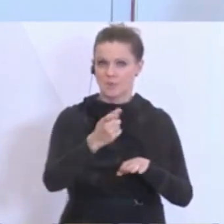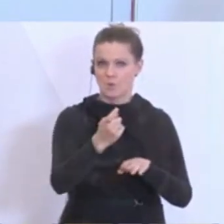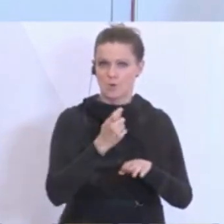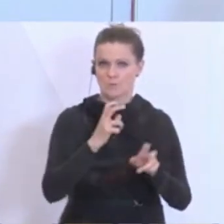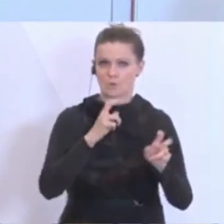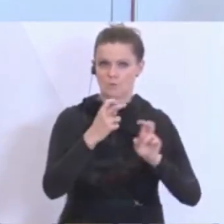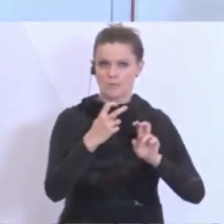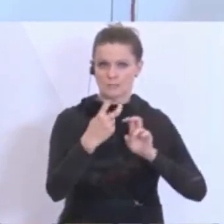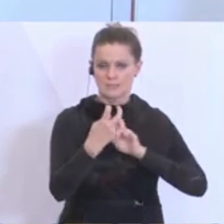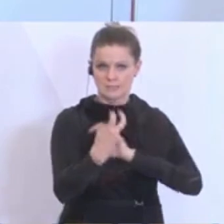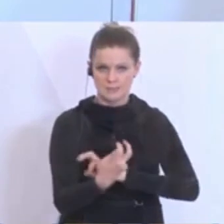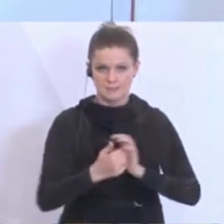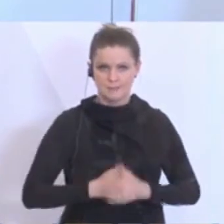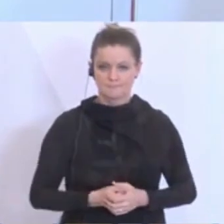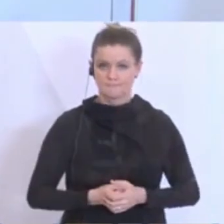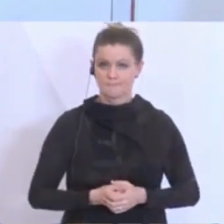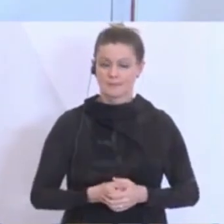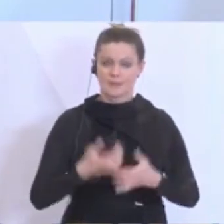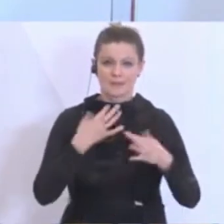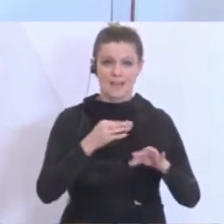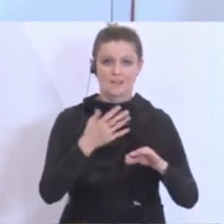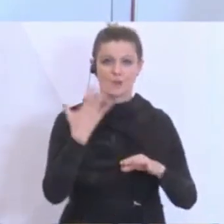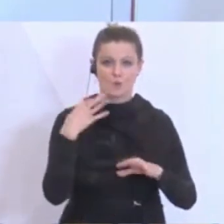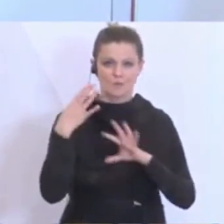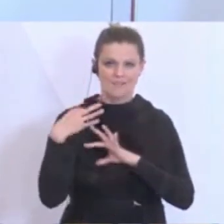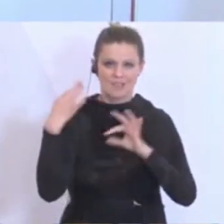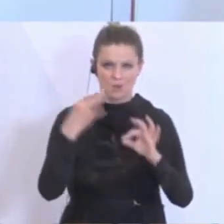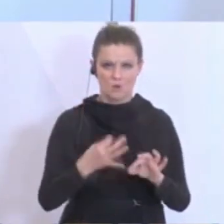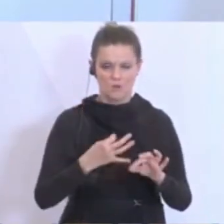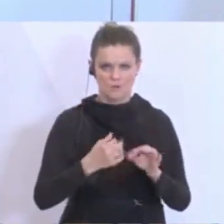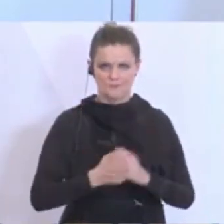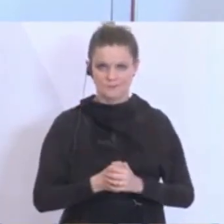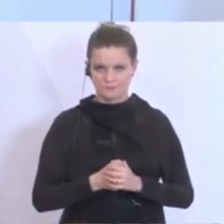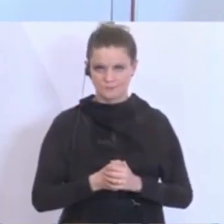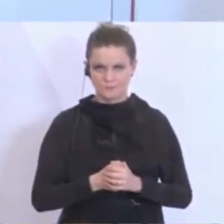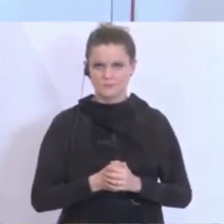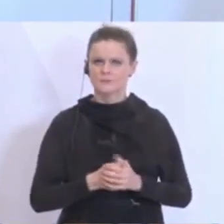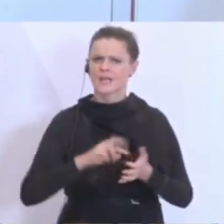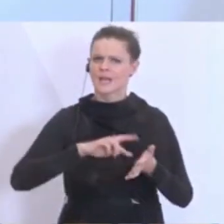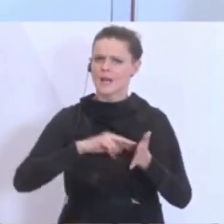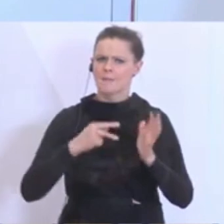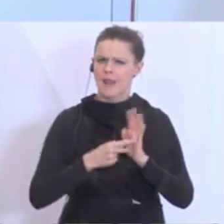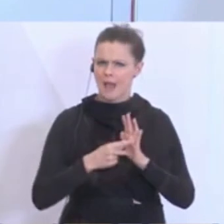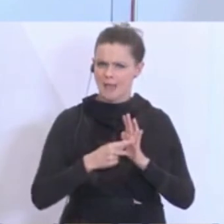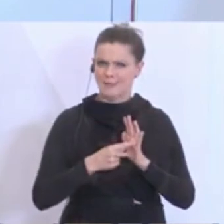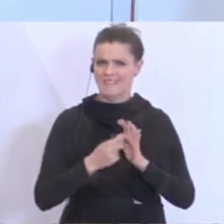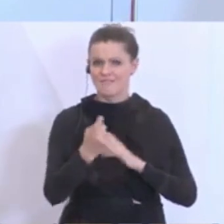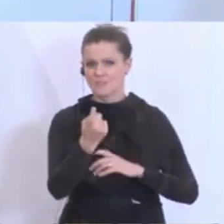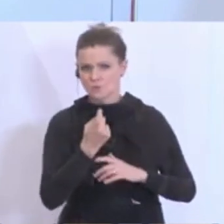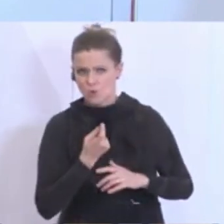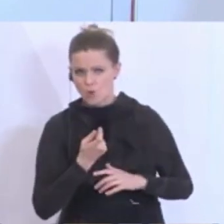Ich darf hier noch einmal wiederholen, alle unsere Planungen, so wie wir sie vorgesehen haben, was